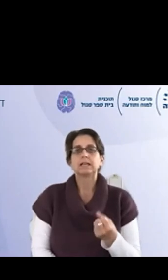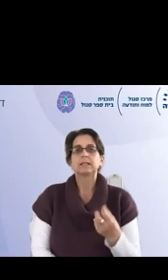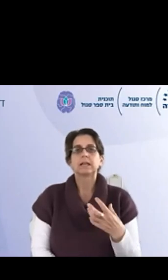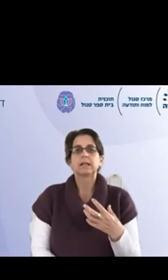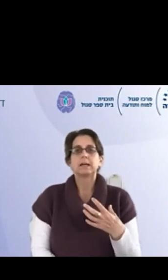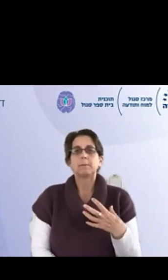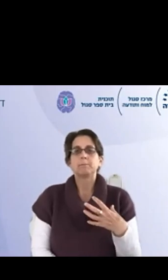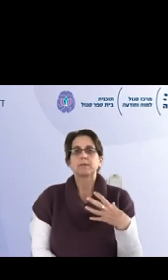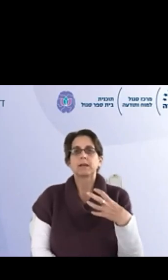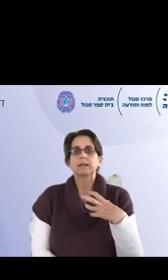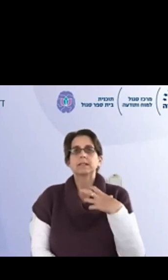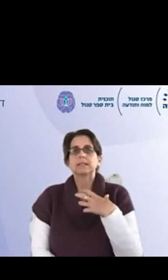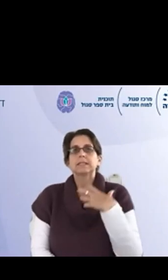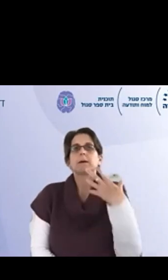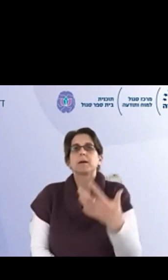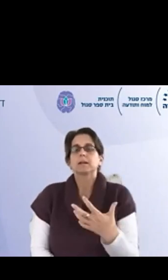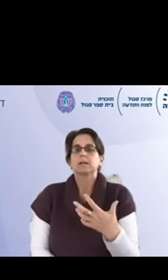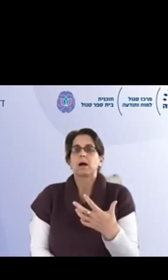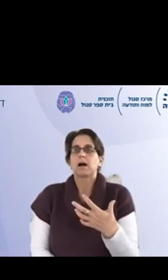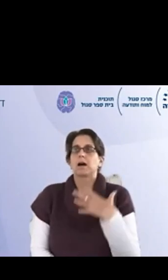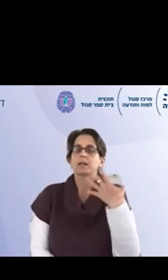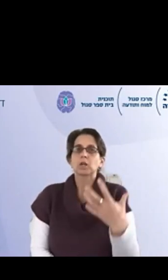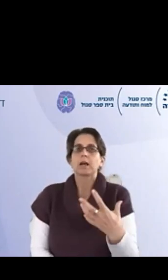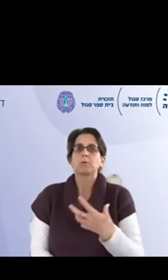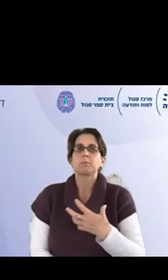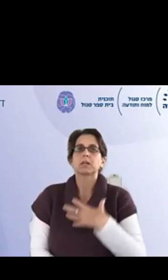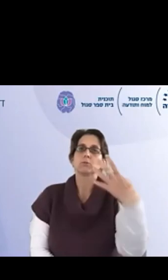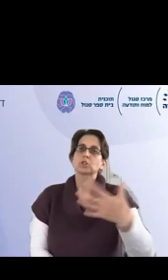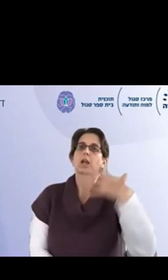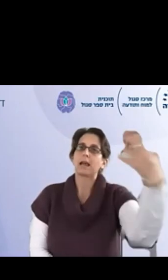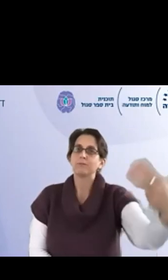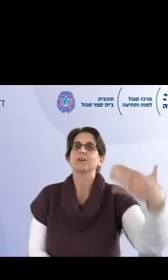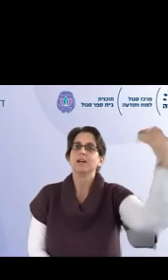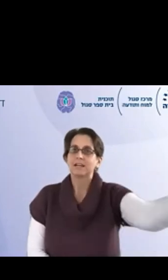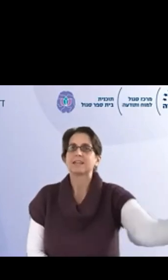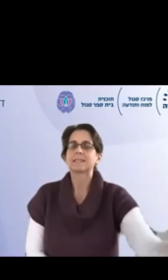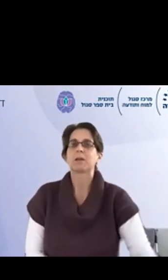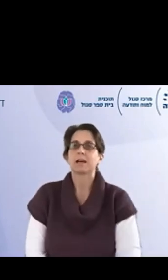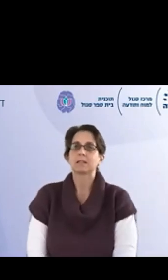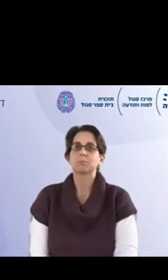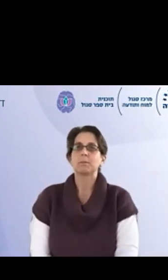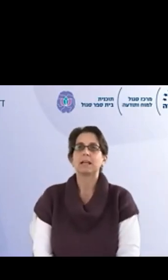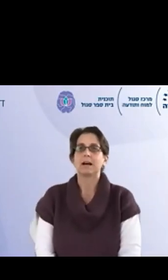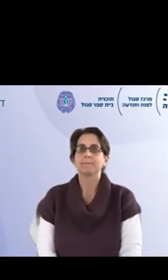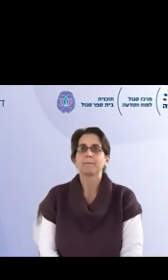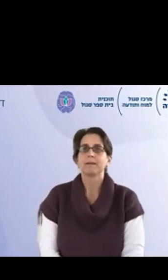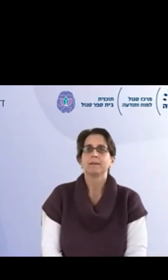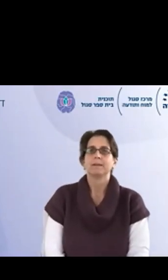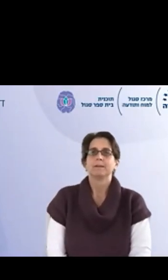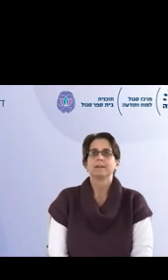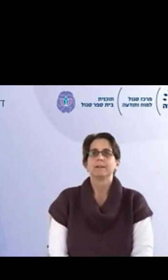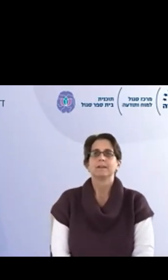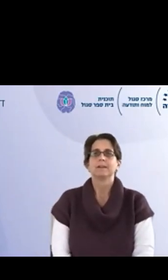-DNA, איך להתחבר עם הערכים שלכם, עם הכיוון שאליו, רציתם ללכת ממילה?